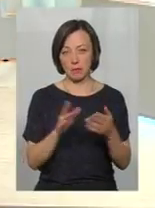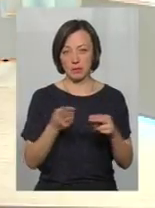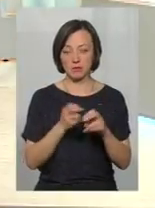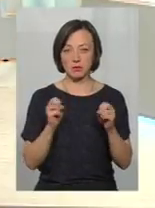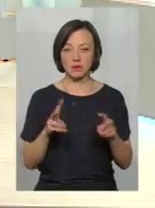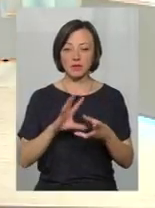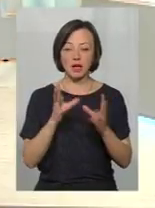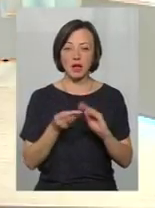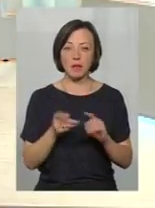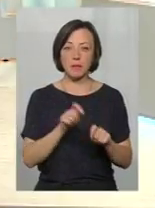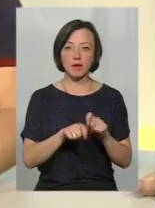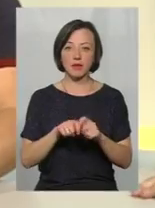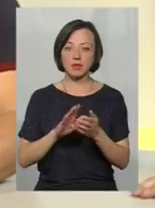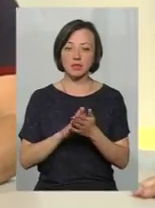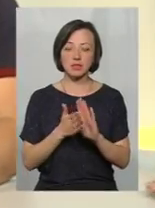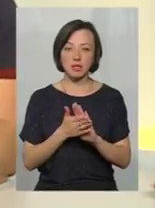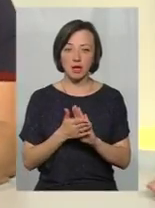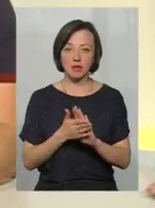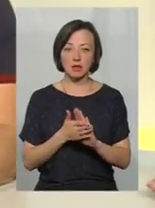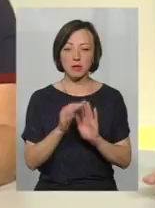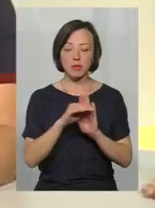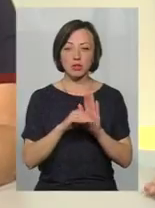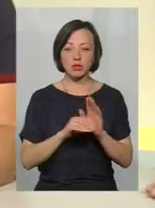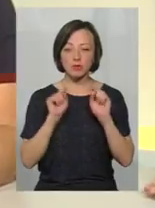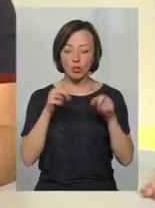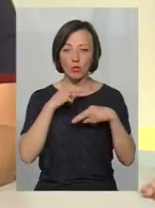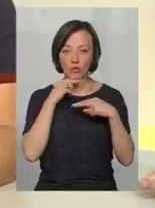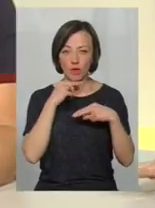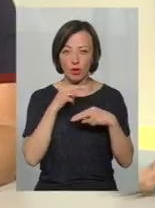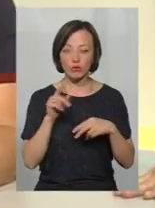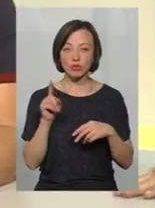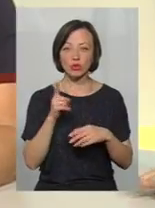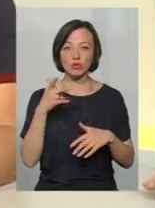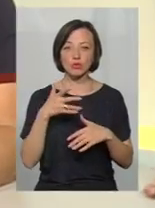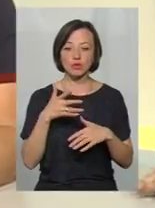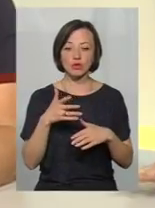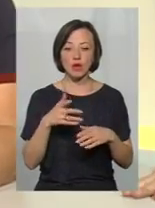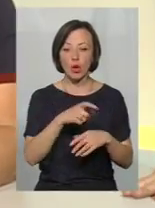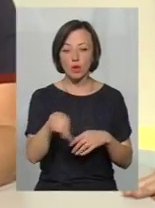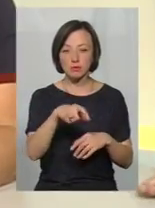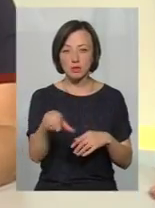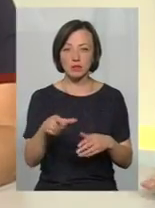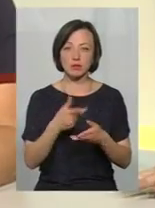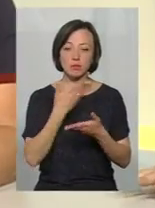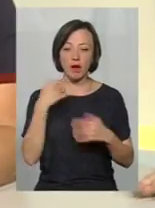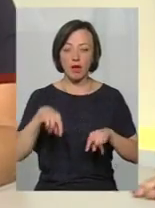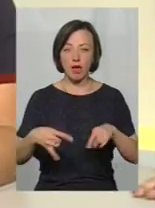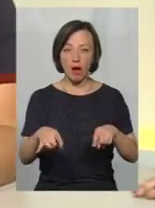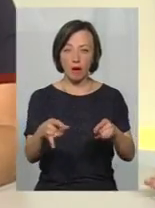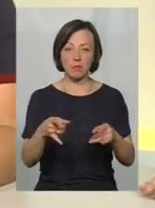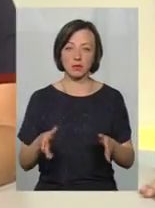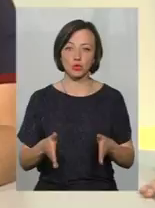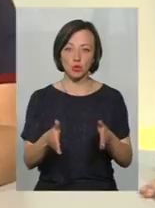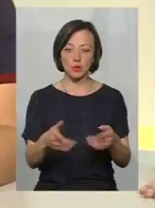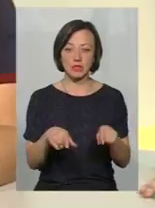взагалі, ми перевірили стан облично-шляхової мережі, тобто більше звертало увагу на те, чи розмітка нанесена, чи немає ям на дорозі, на якісь такі